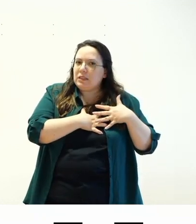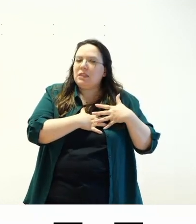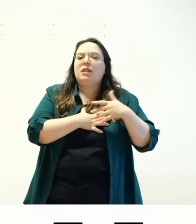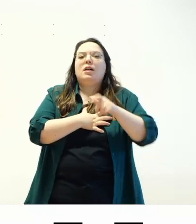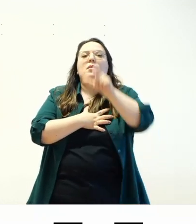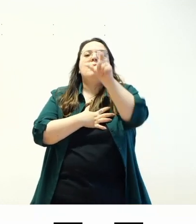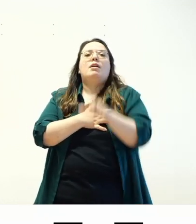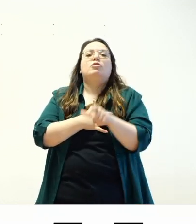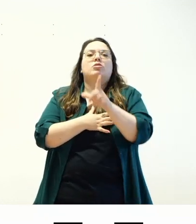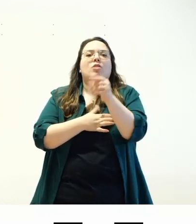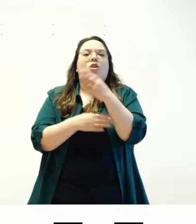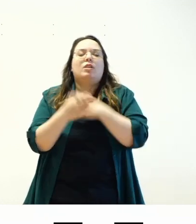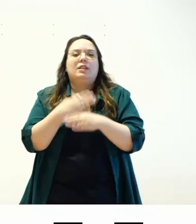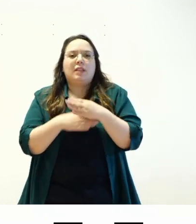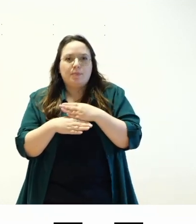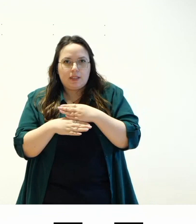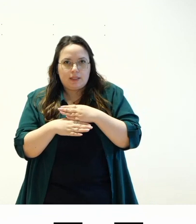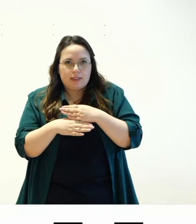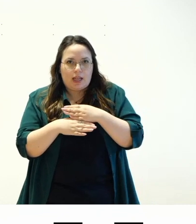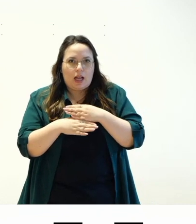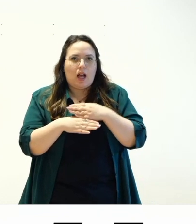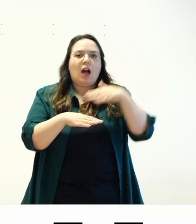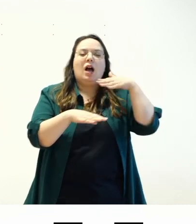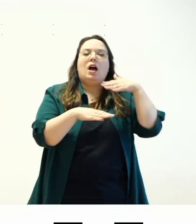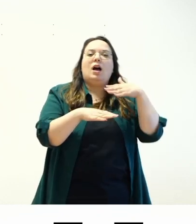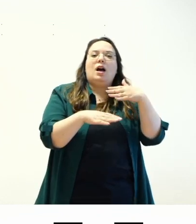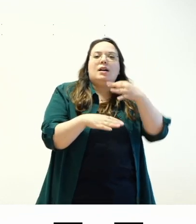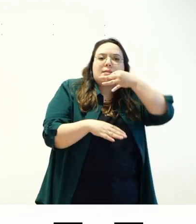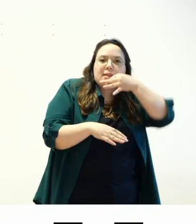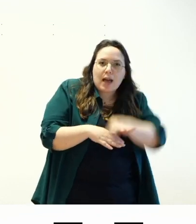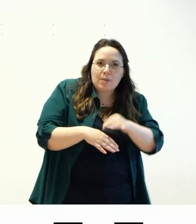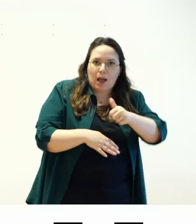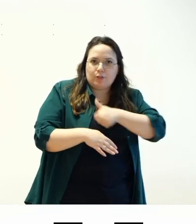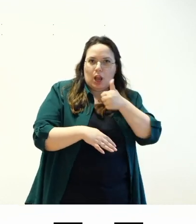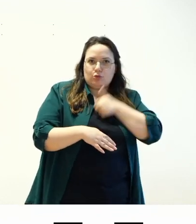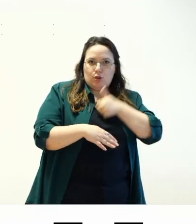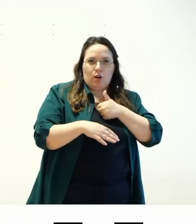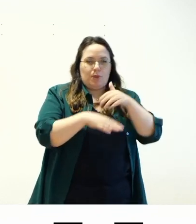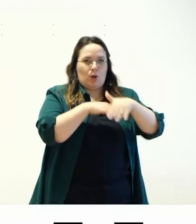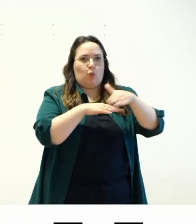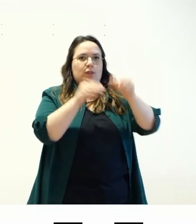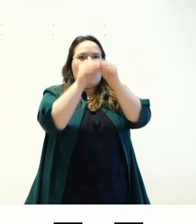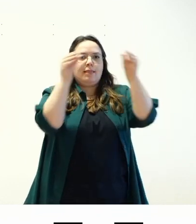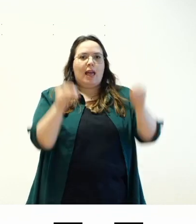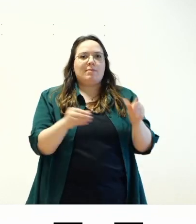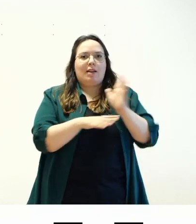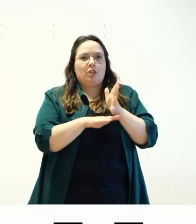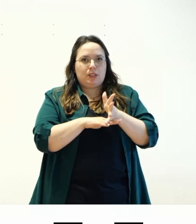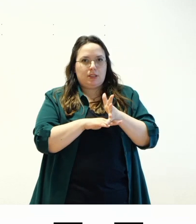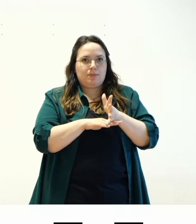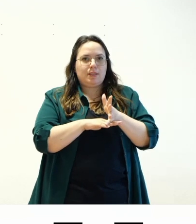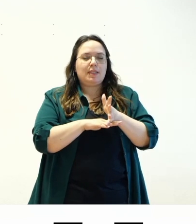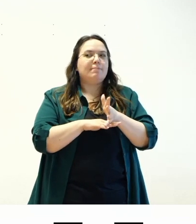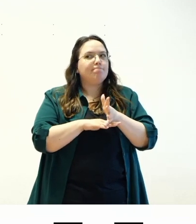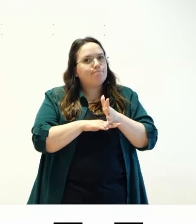disabilità sia in grado comunque di utilizzare in autonomia un tema accessibility ready vi spiego l'esempio